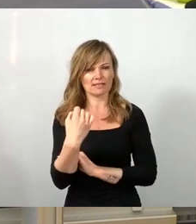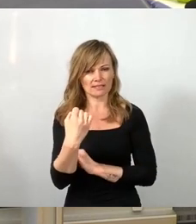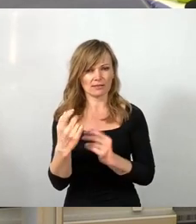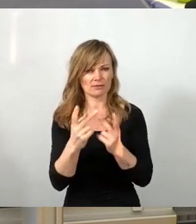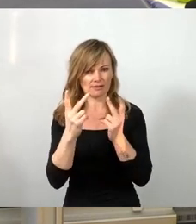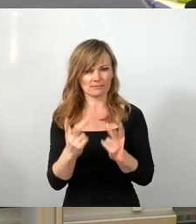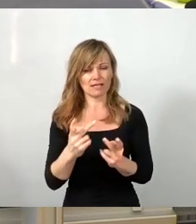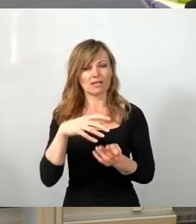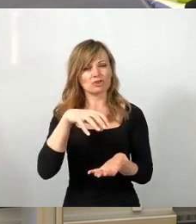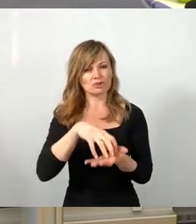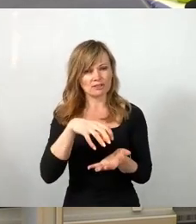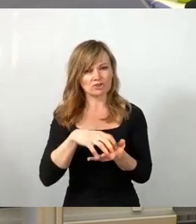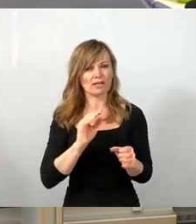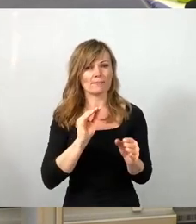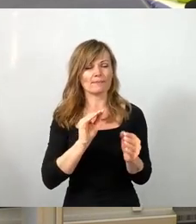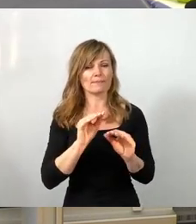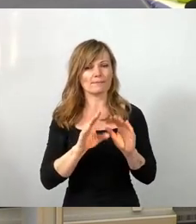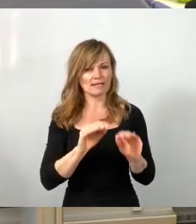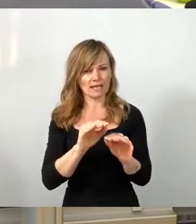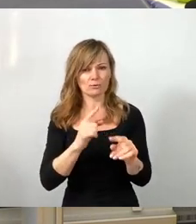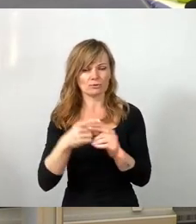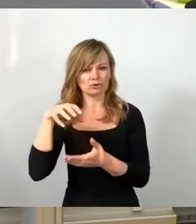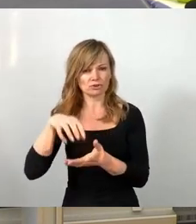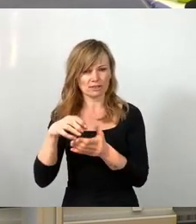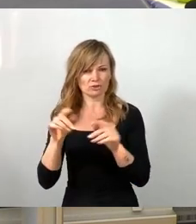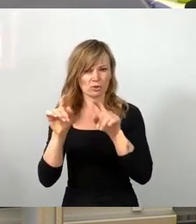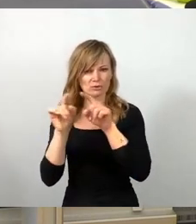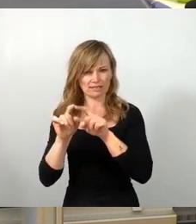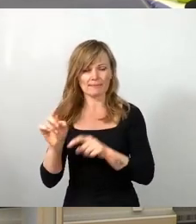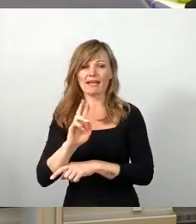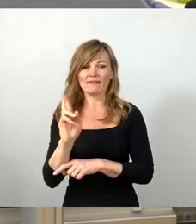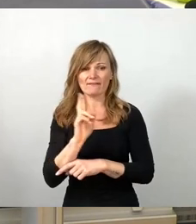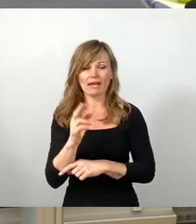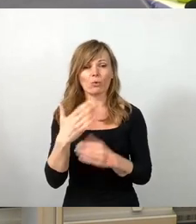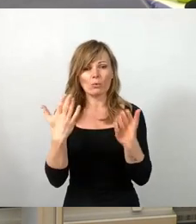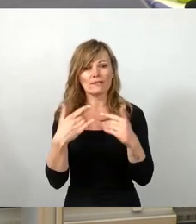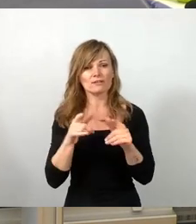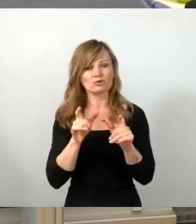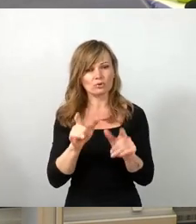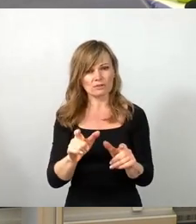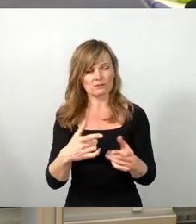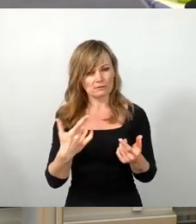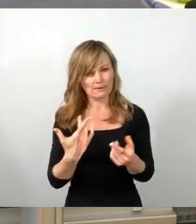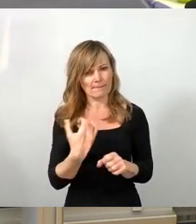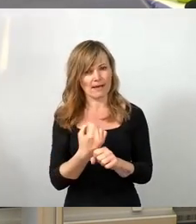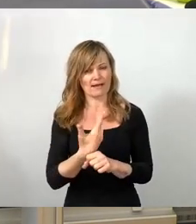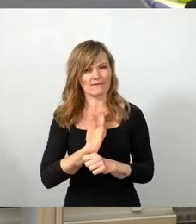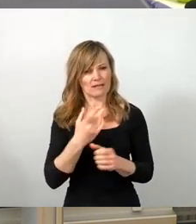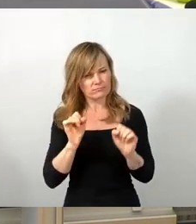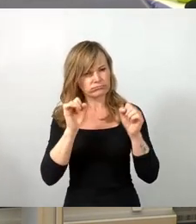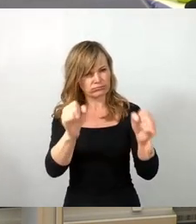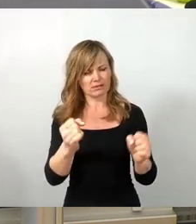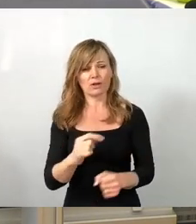Wer Klima- und Umweltschutz machen will und will was erreichen, der braucht nicht noch einen Beirat gründen, sondern der muss dafür sorgen,